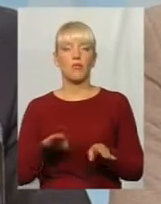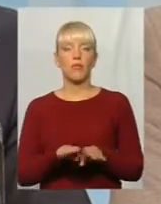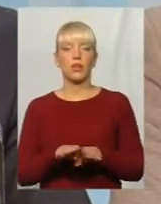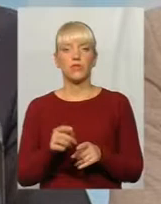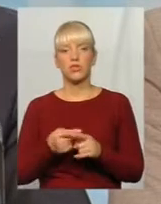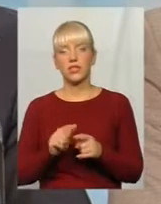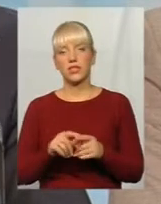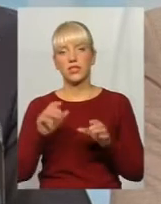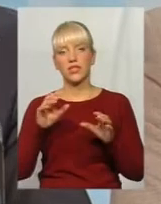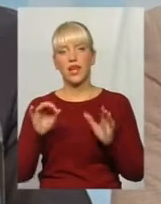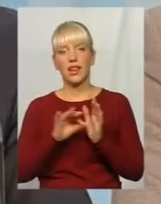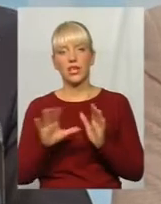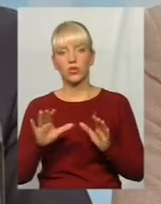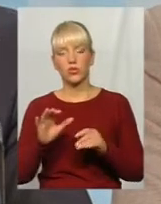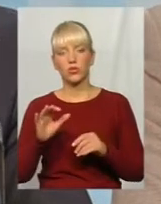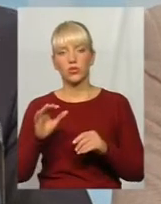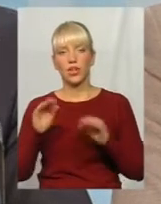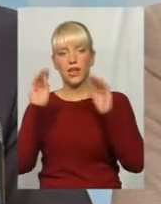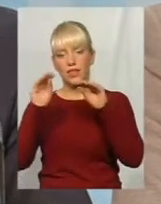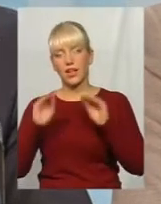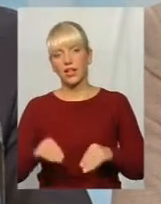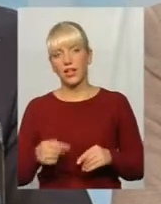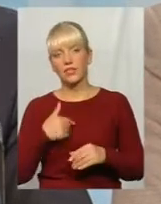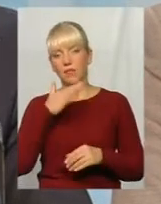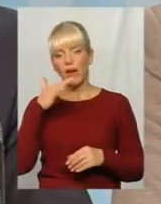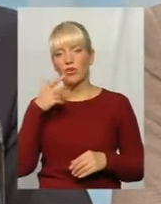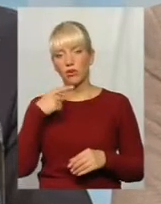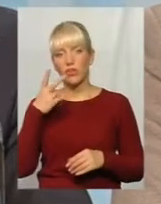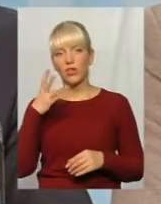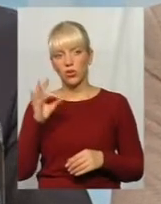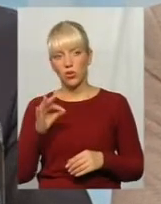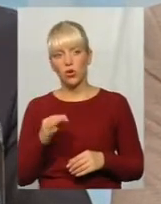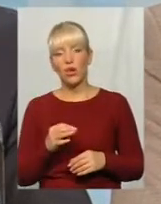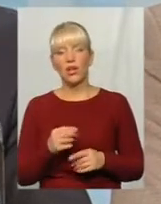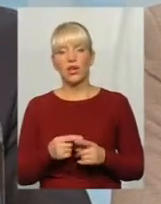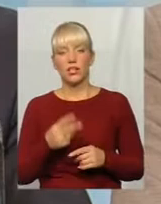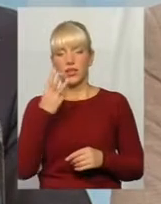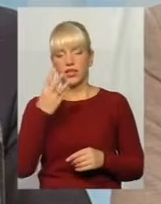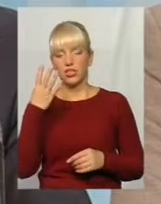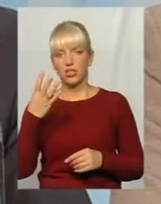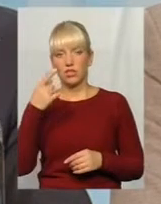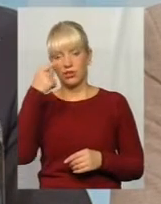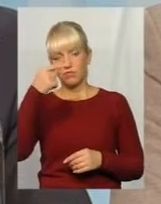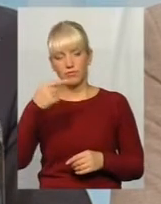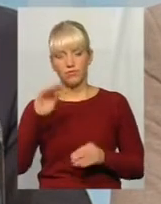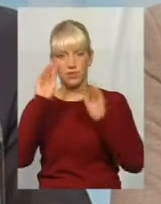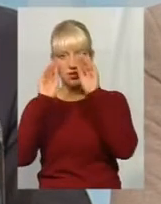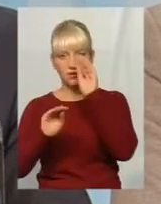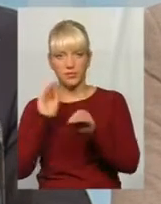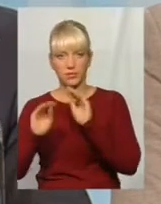заповненням електронних декларацій. Про них так багато говорили, але насправді рядовий чиновник заповнює 3-4 стрічки і витрачає на це 2